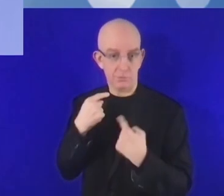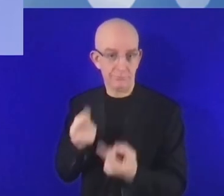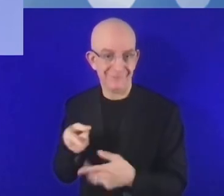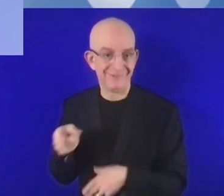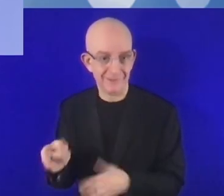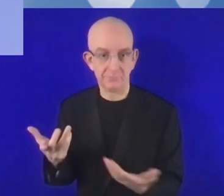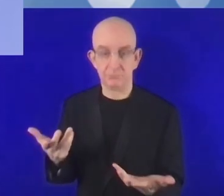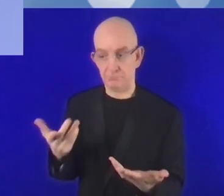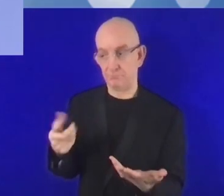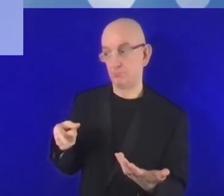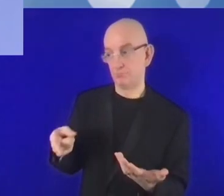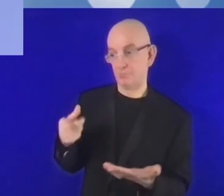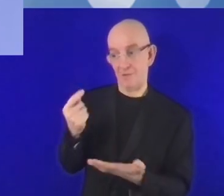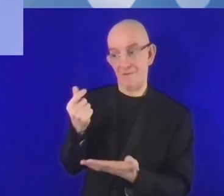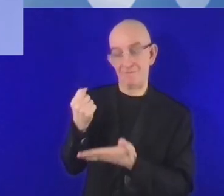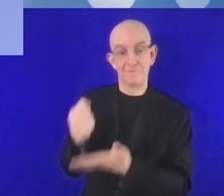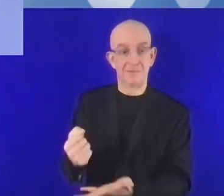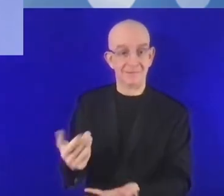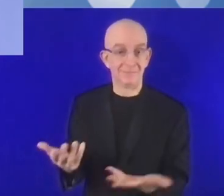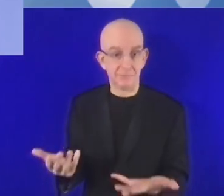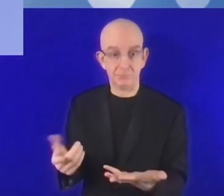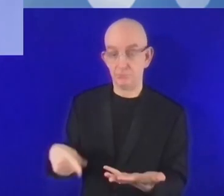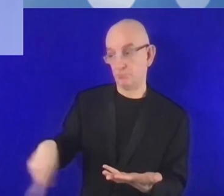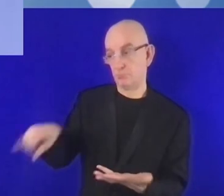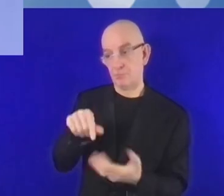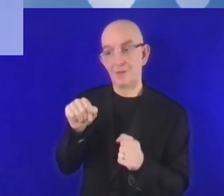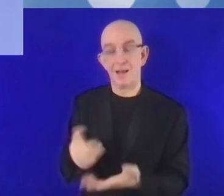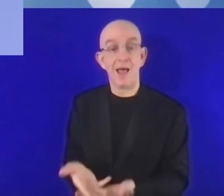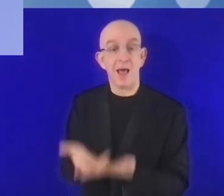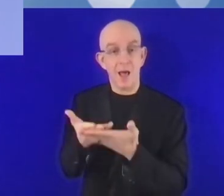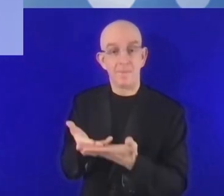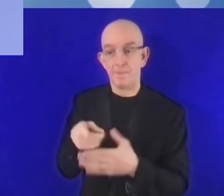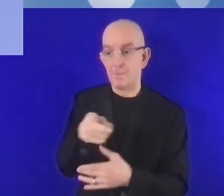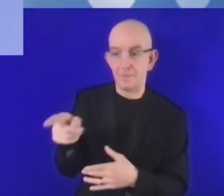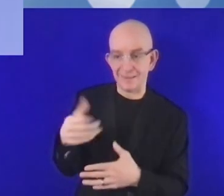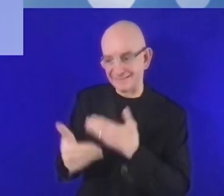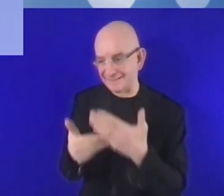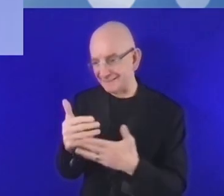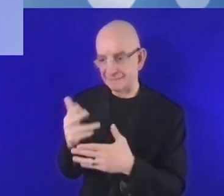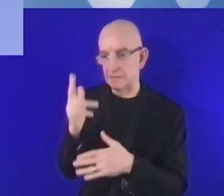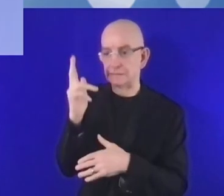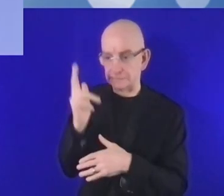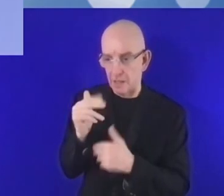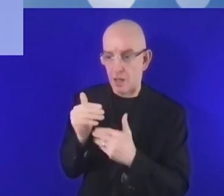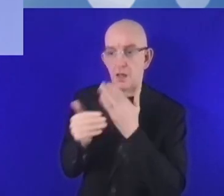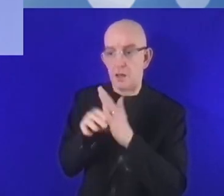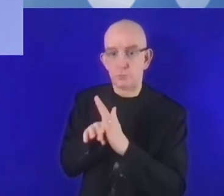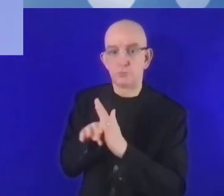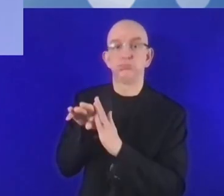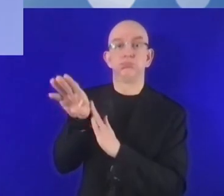يريحهم. خاصة لتلك الشركات التي تبدأ عملها